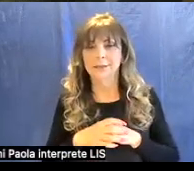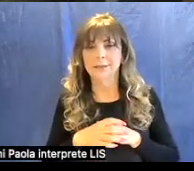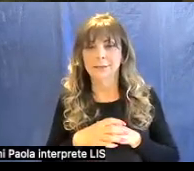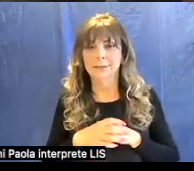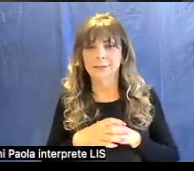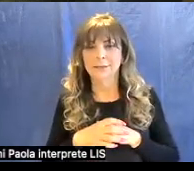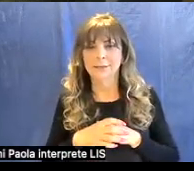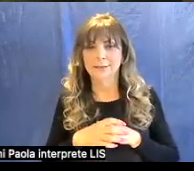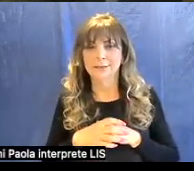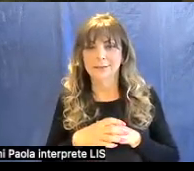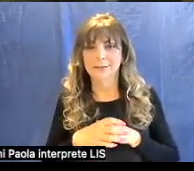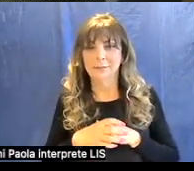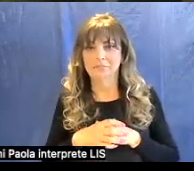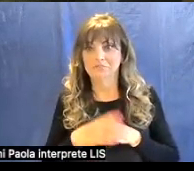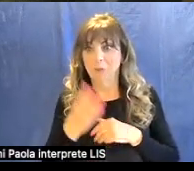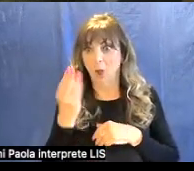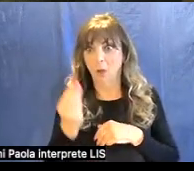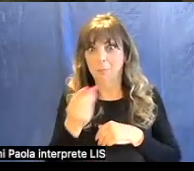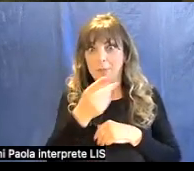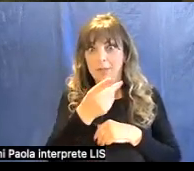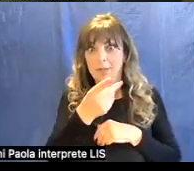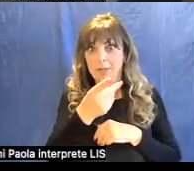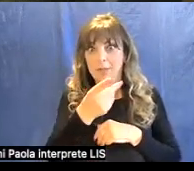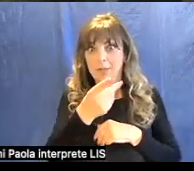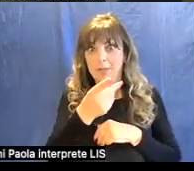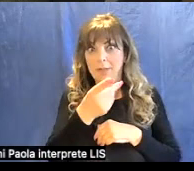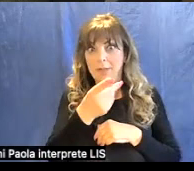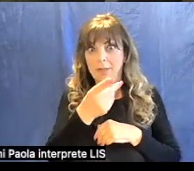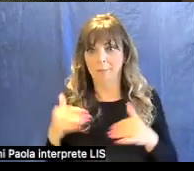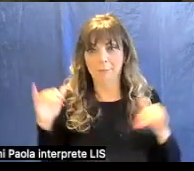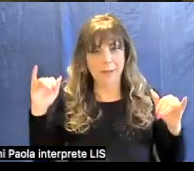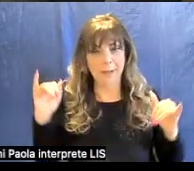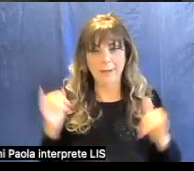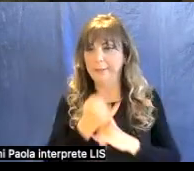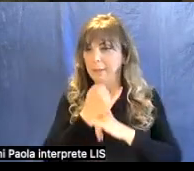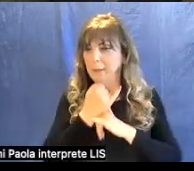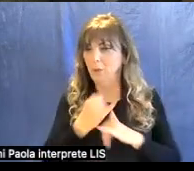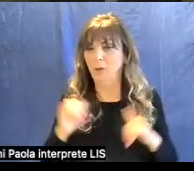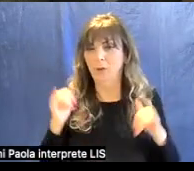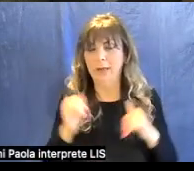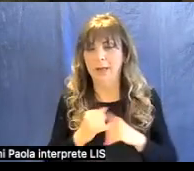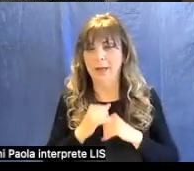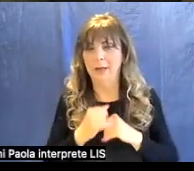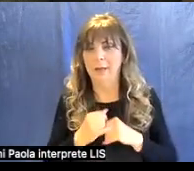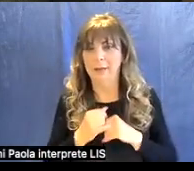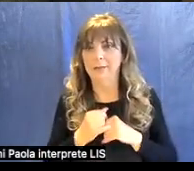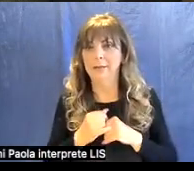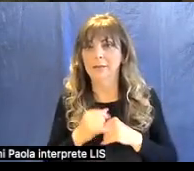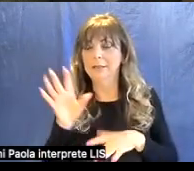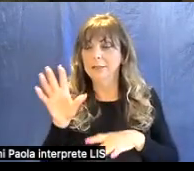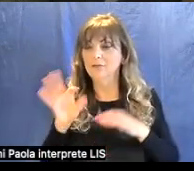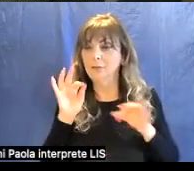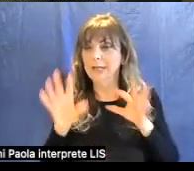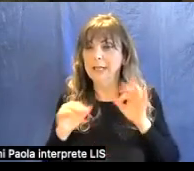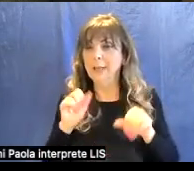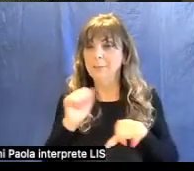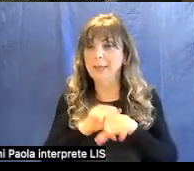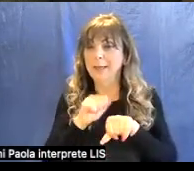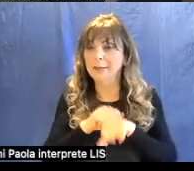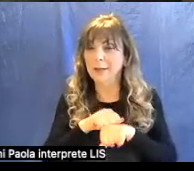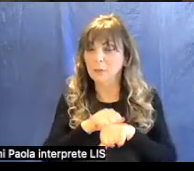si tratta di un'opera straordinaria la quale appunto veniva scelto la pietra dura